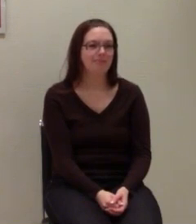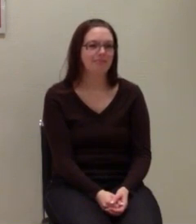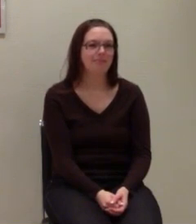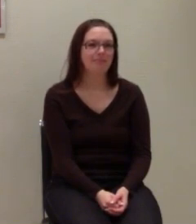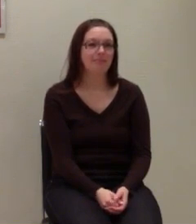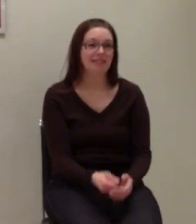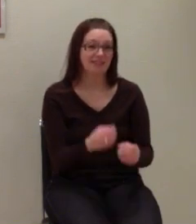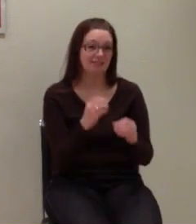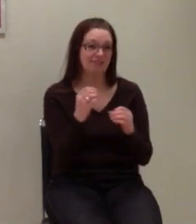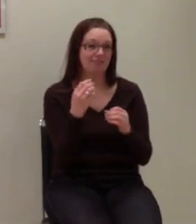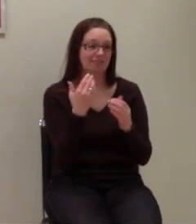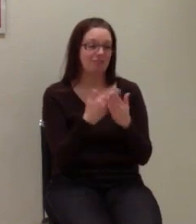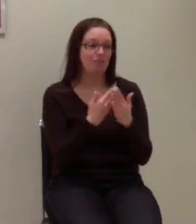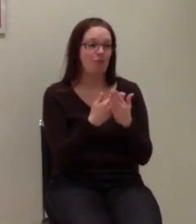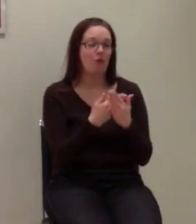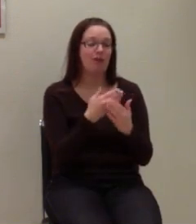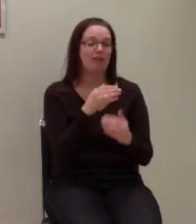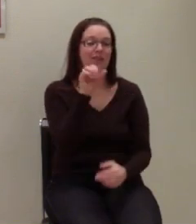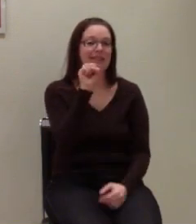Geil, geil.